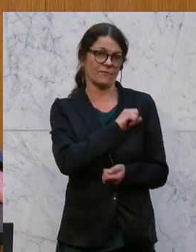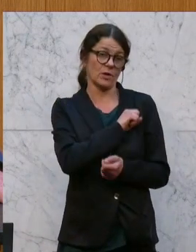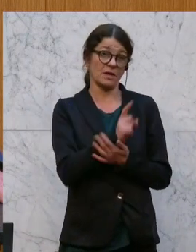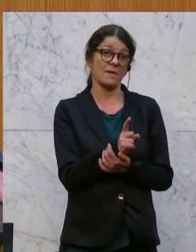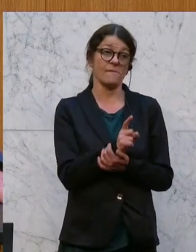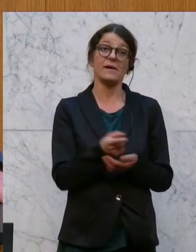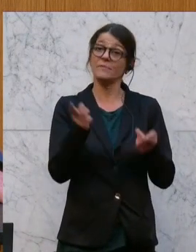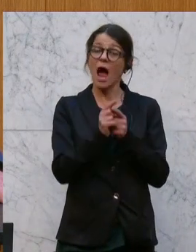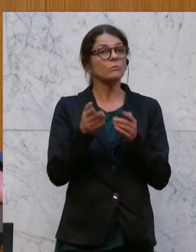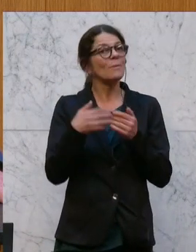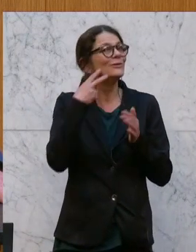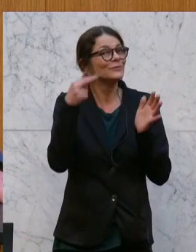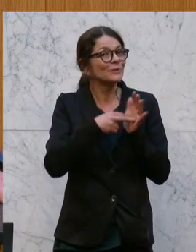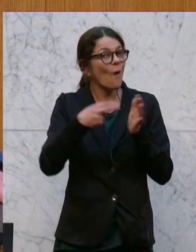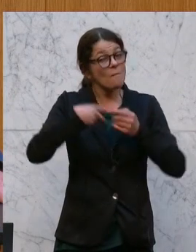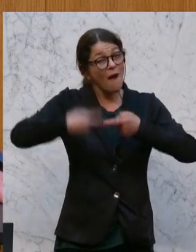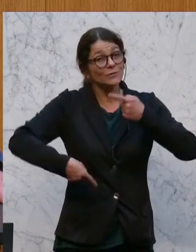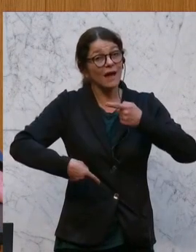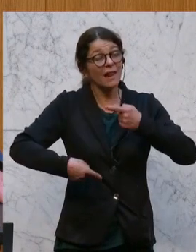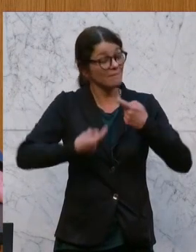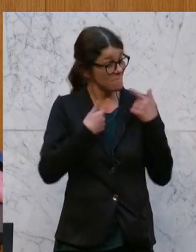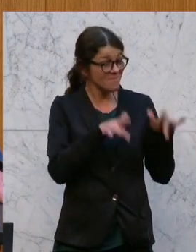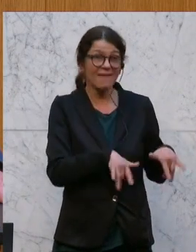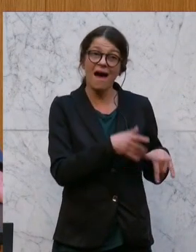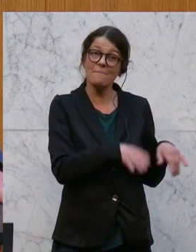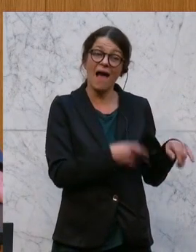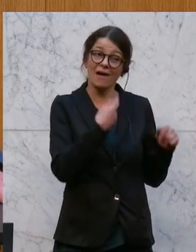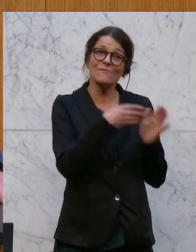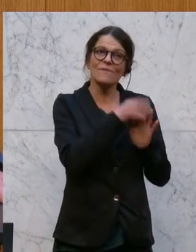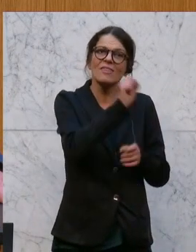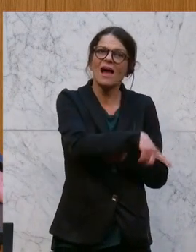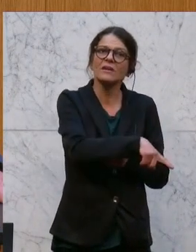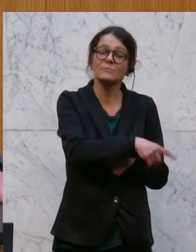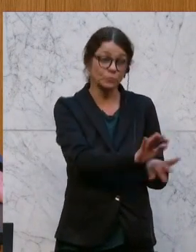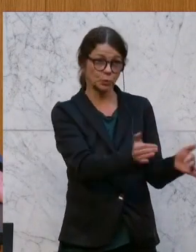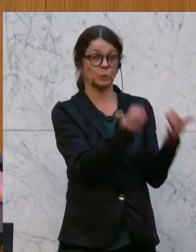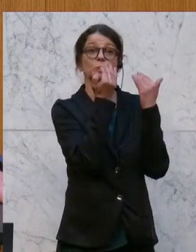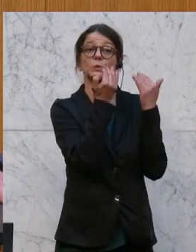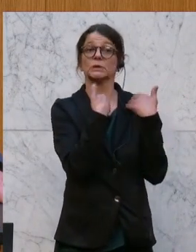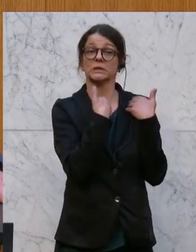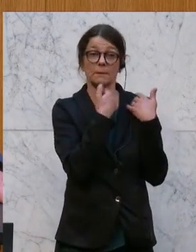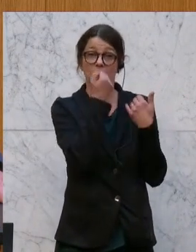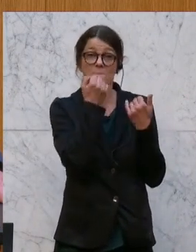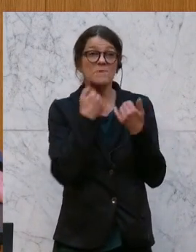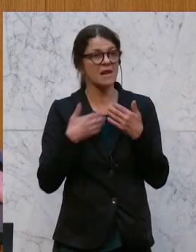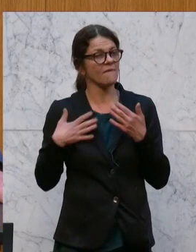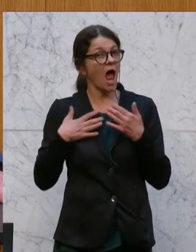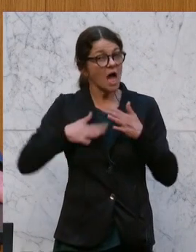auch bei einem Stromausfall einsetzbar. Es schützt die Privatsphäre,